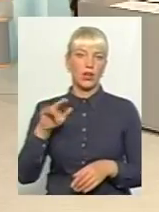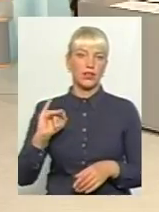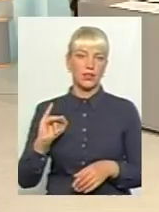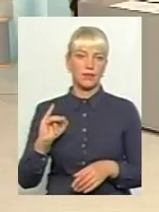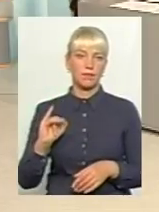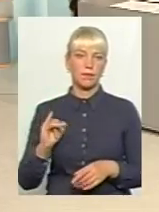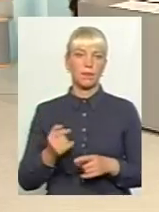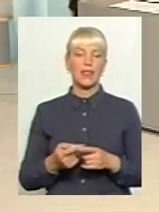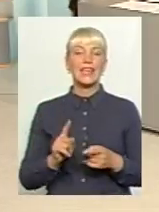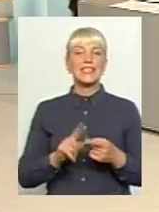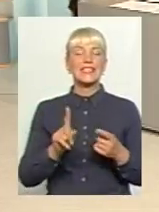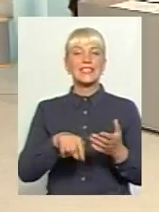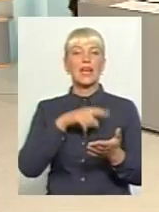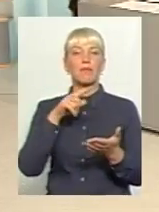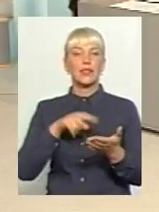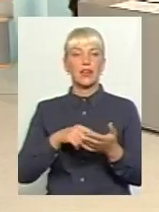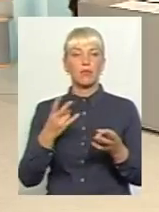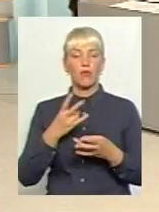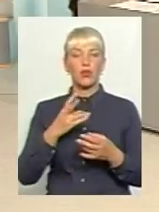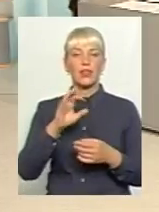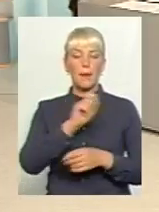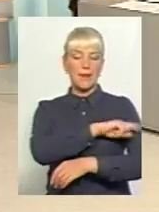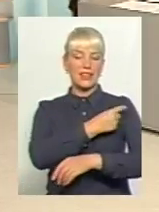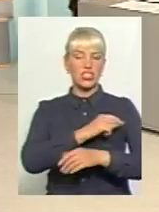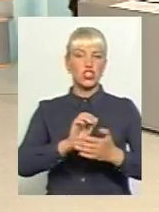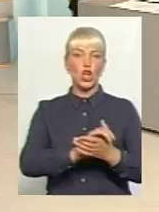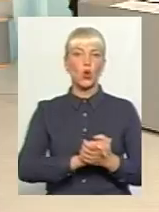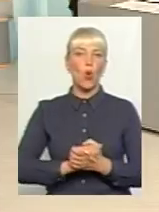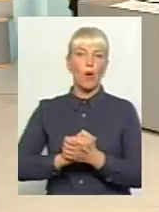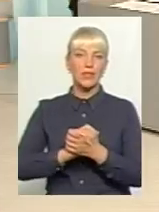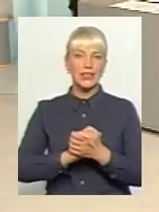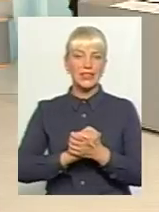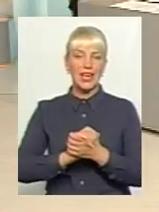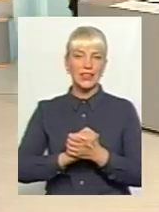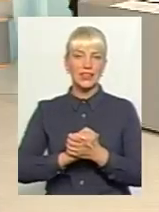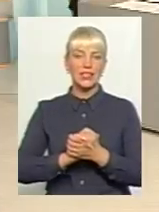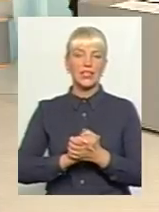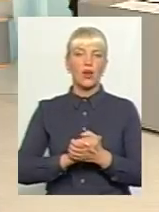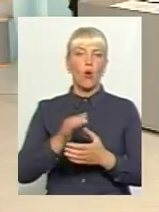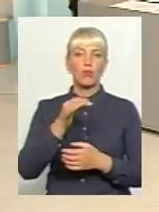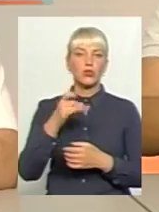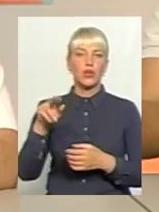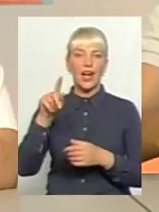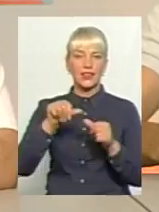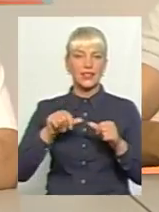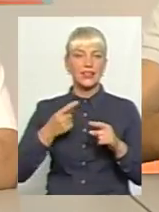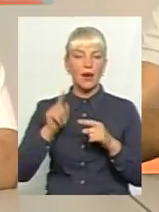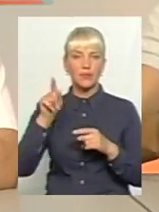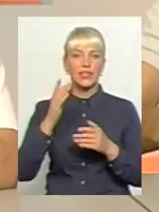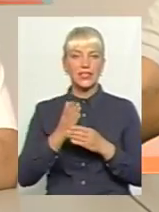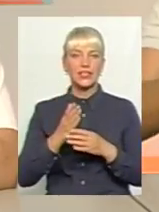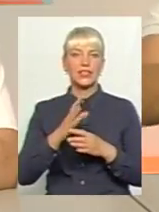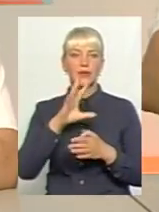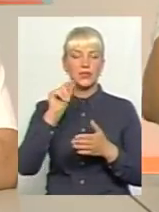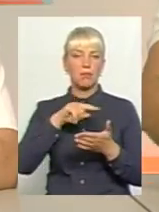Це питання навіть обговорилось на медичному комітеті обласної ради. Там є, щодо розподілу цих субвенцій, всього